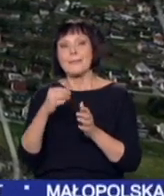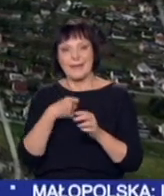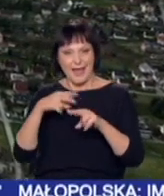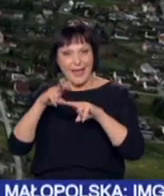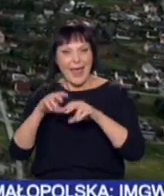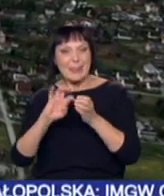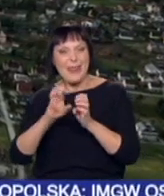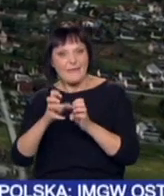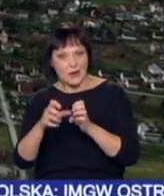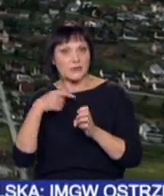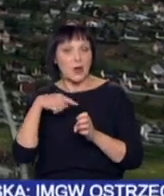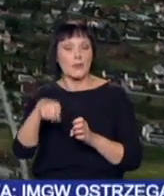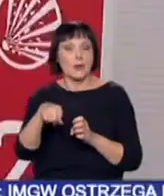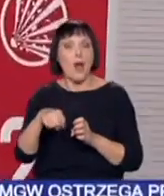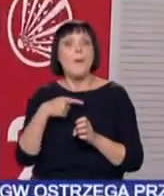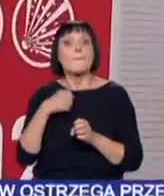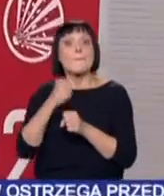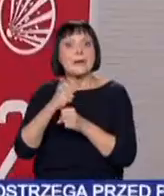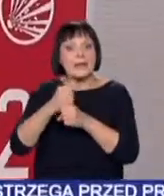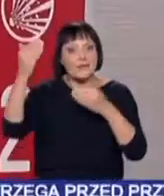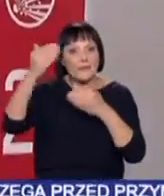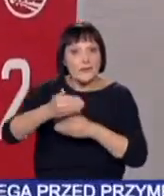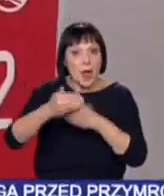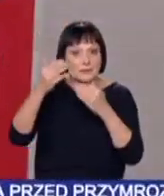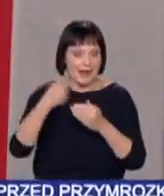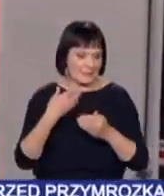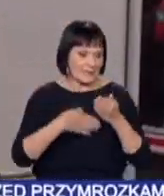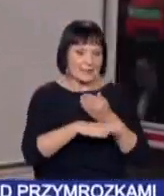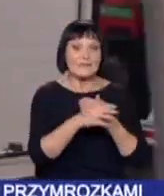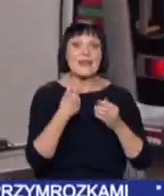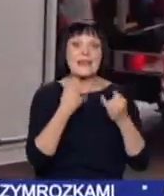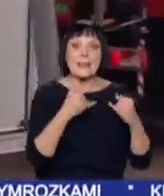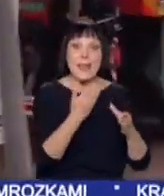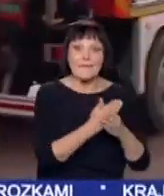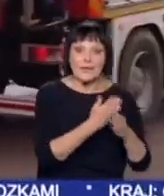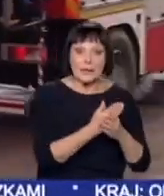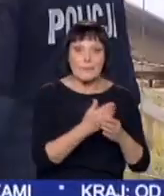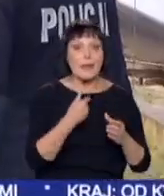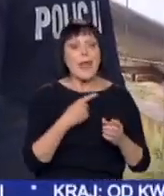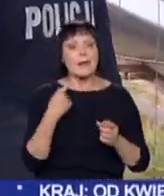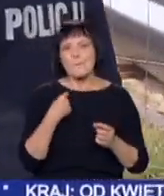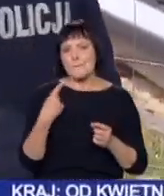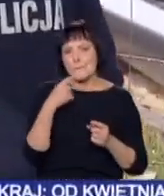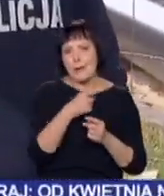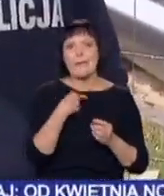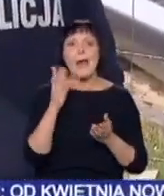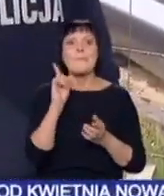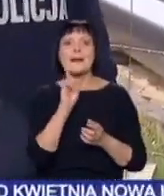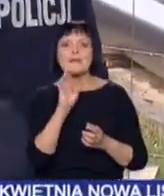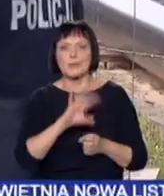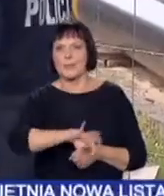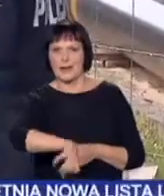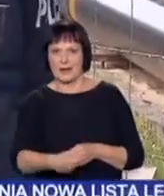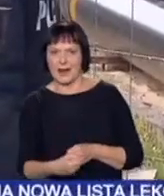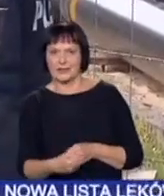ryzyko, pracę przy jego użyciu prowadzono nocą. Przedstawiciele innych firm zaangażowanych w remont Kocmyżowskiej przypuszczają, że doszło do kradzieży.